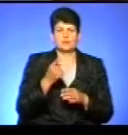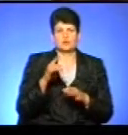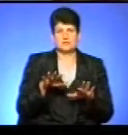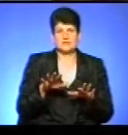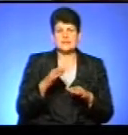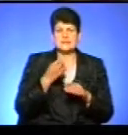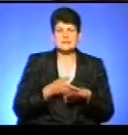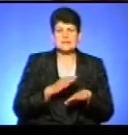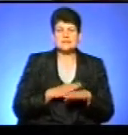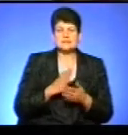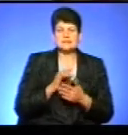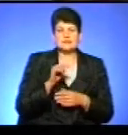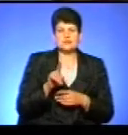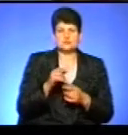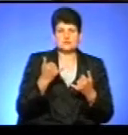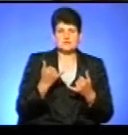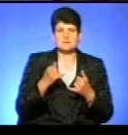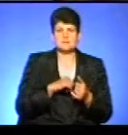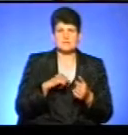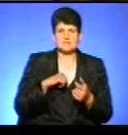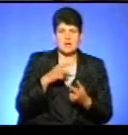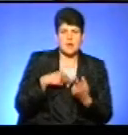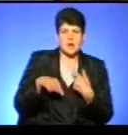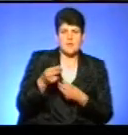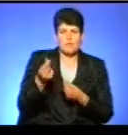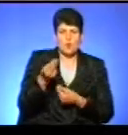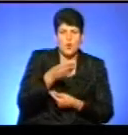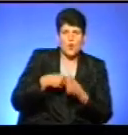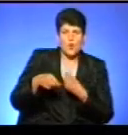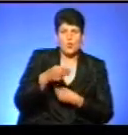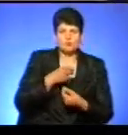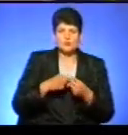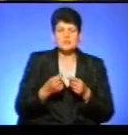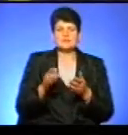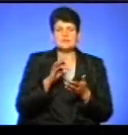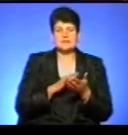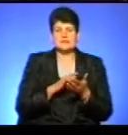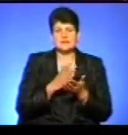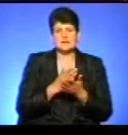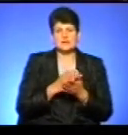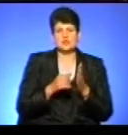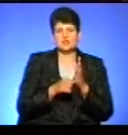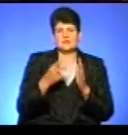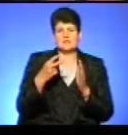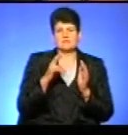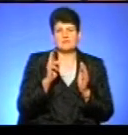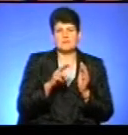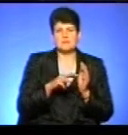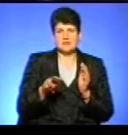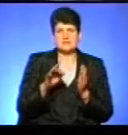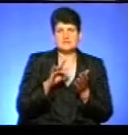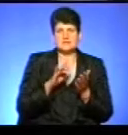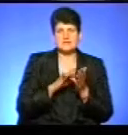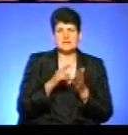Складністю є єдиною те, що ми є зараз на самоокупності, тобто центр науки, який складається на площі 620 квадратних метрів у